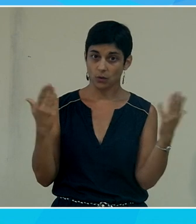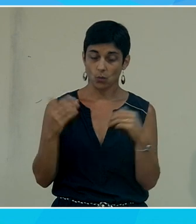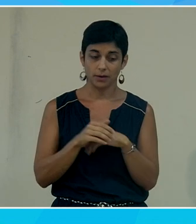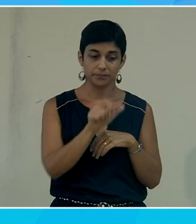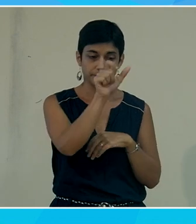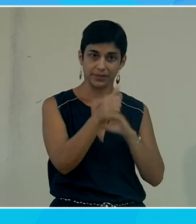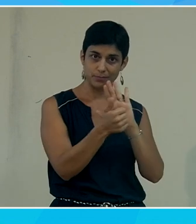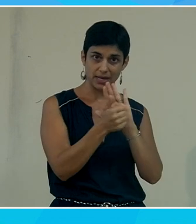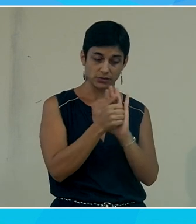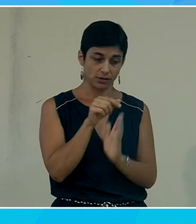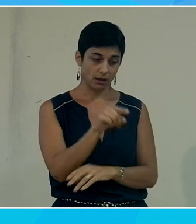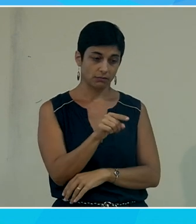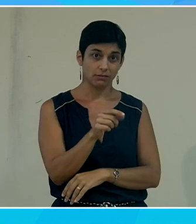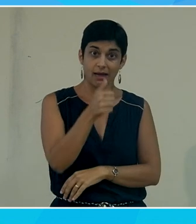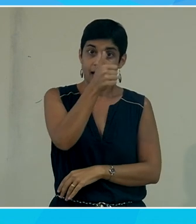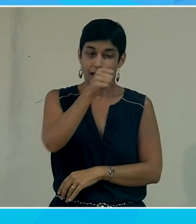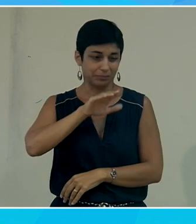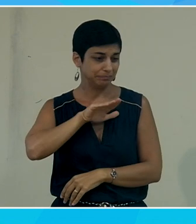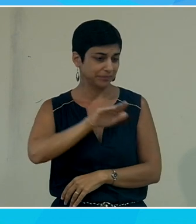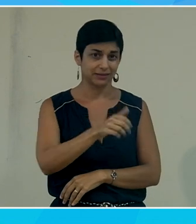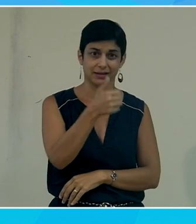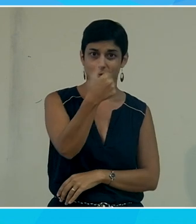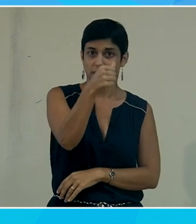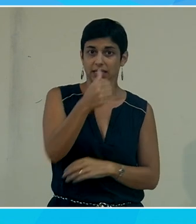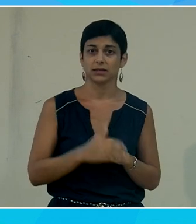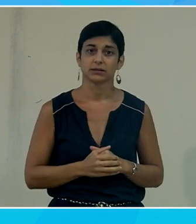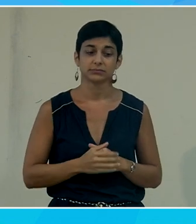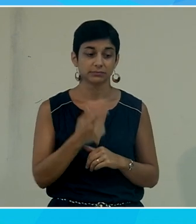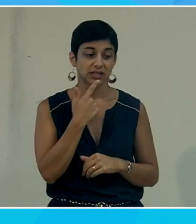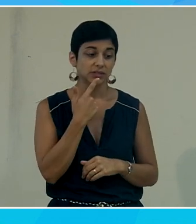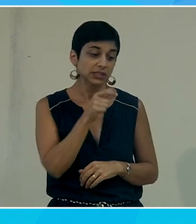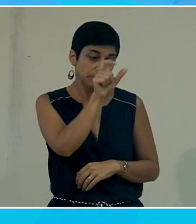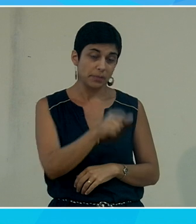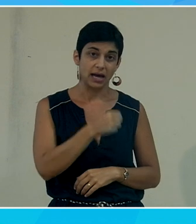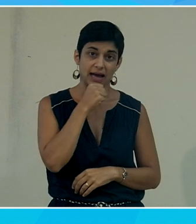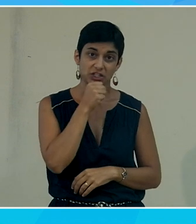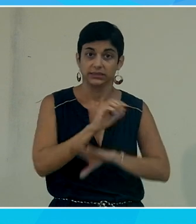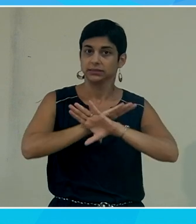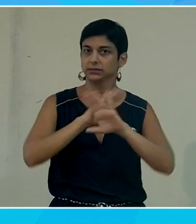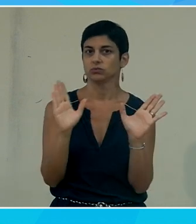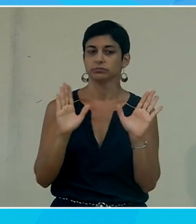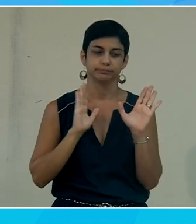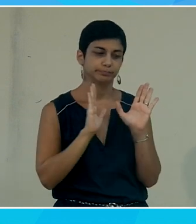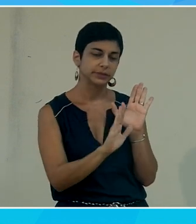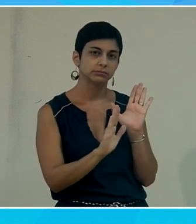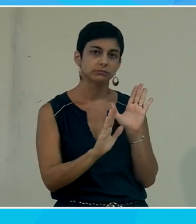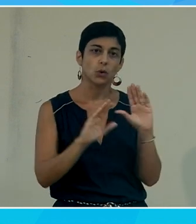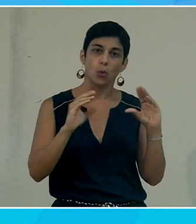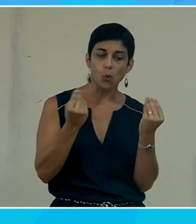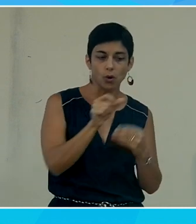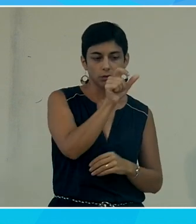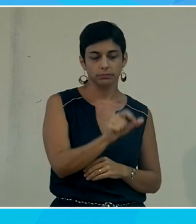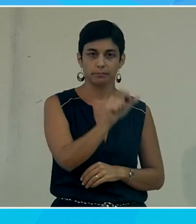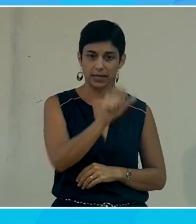caractéristiques il n'a qu'une caractéristique propre je suis une personne âgée c'est sa caractéristique je suis en fauteuil roulant